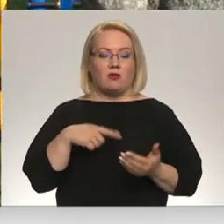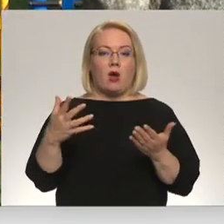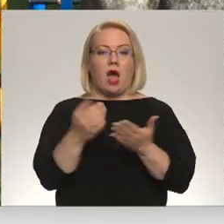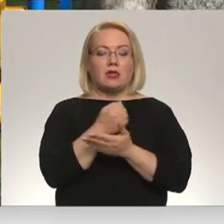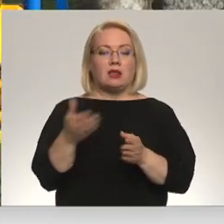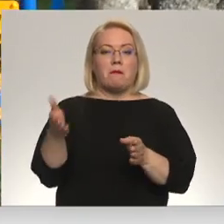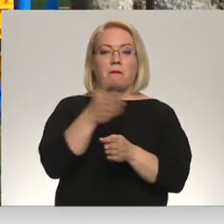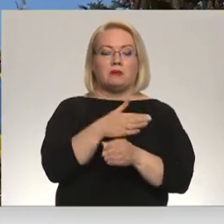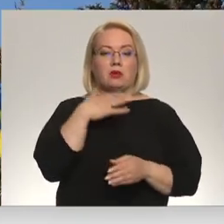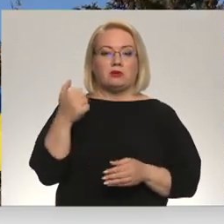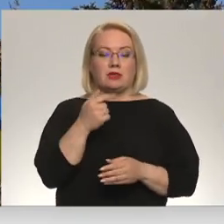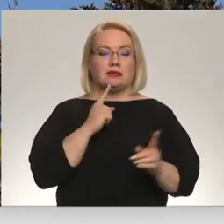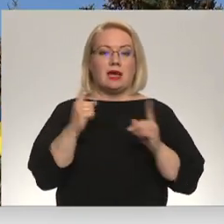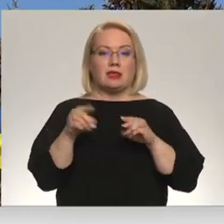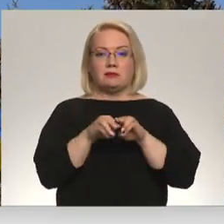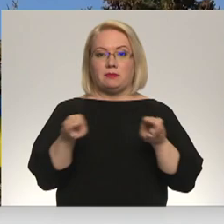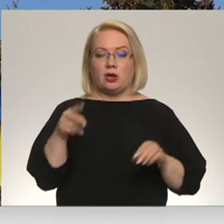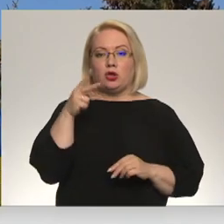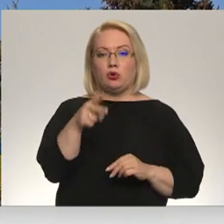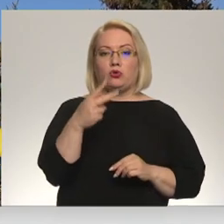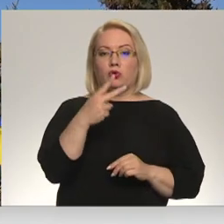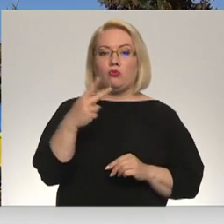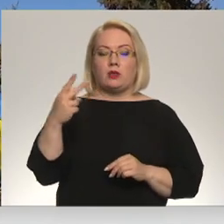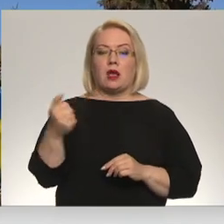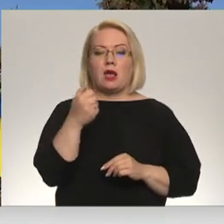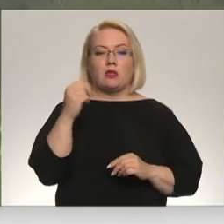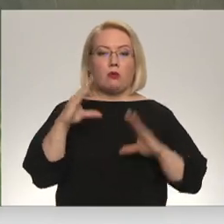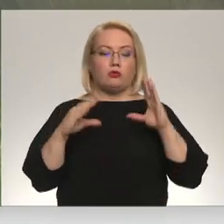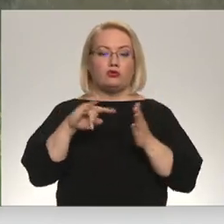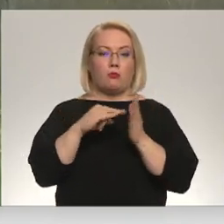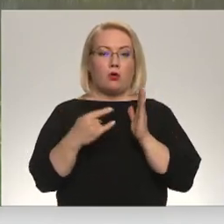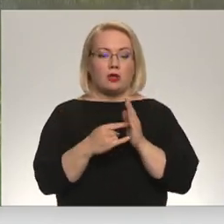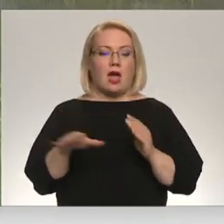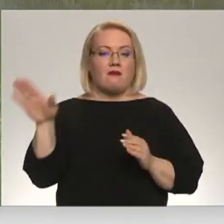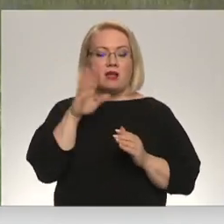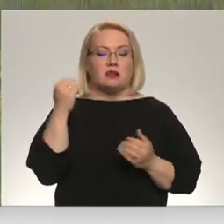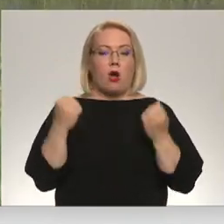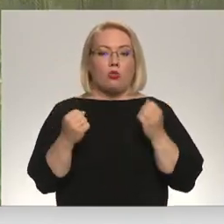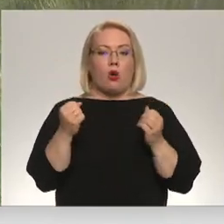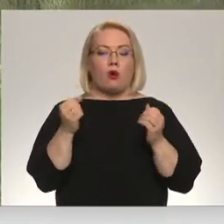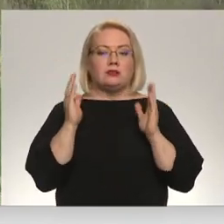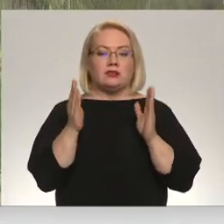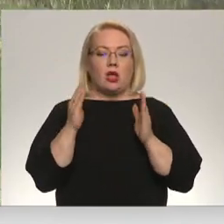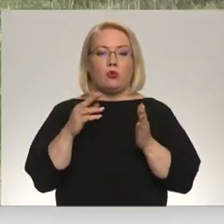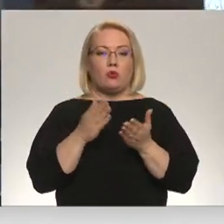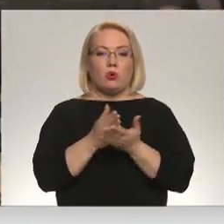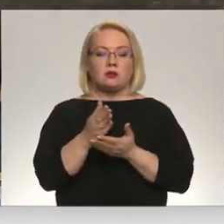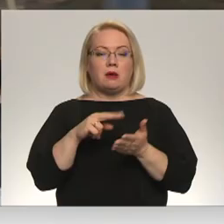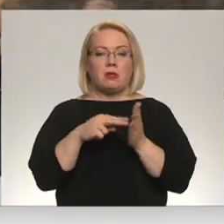Satiksmes ministrijas 2022. gada budžeta projektā kopumā valsts autoceļu nozarei plānots